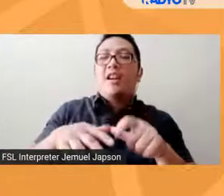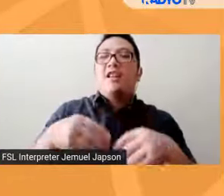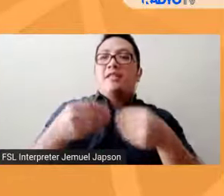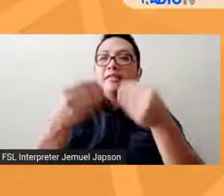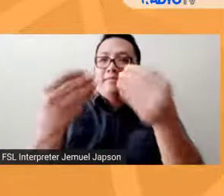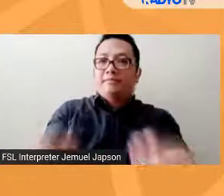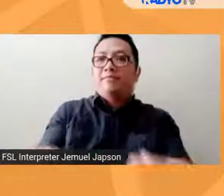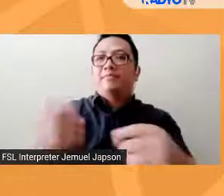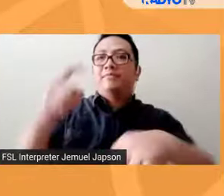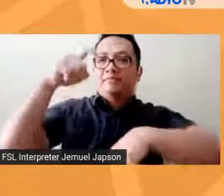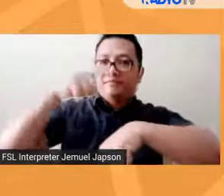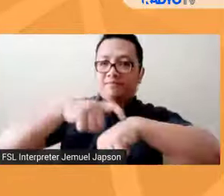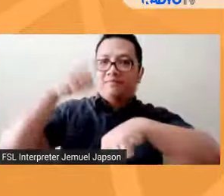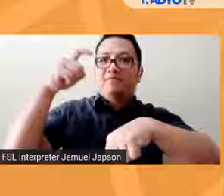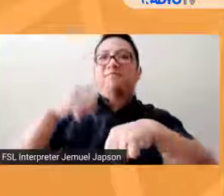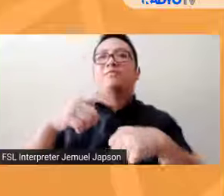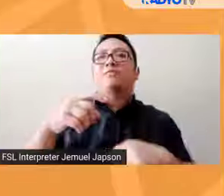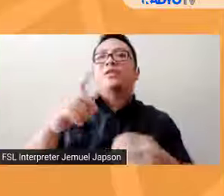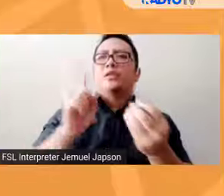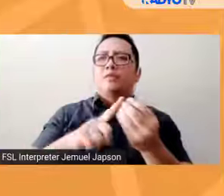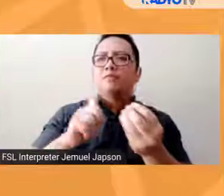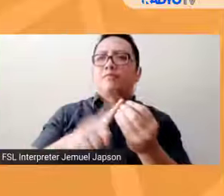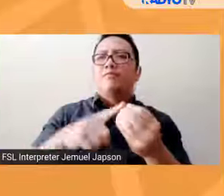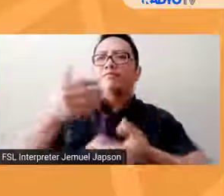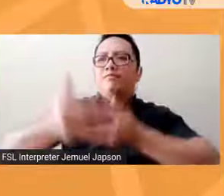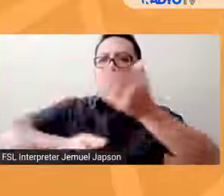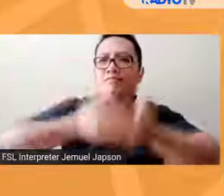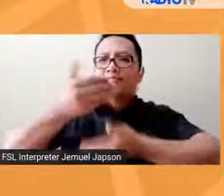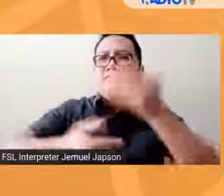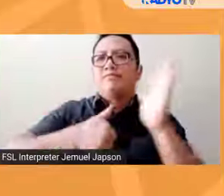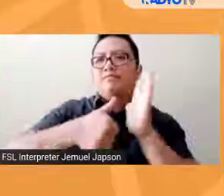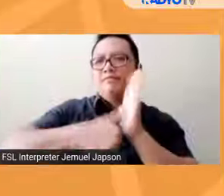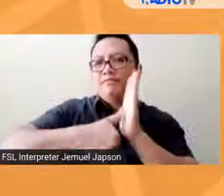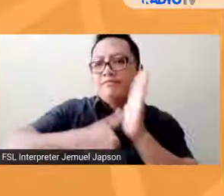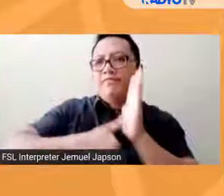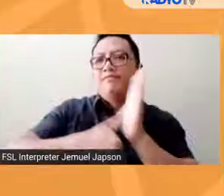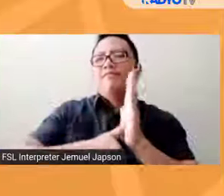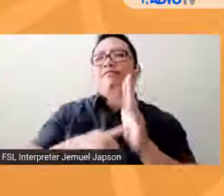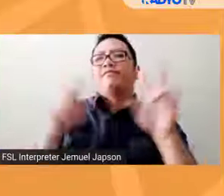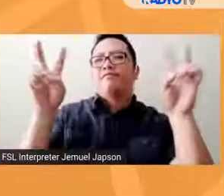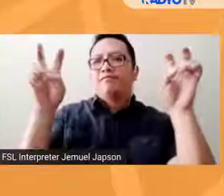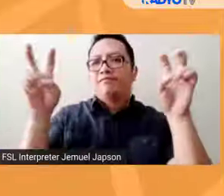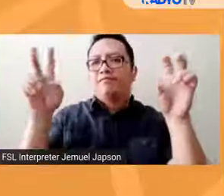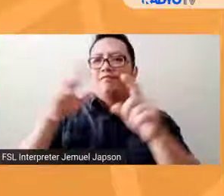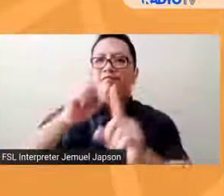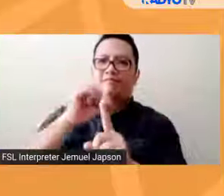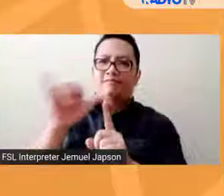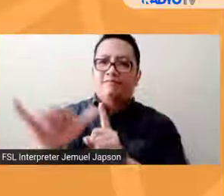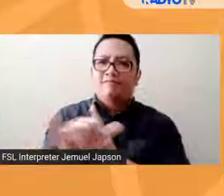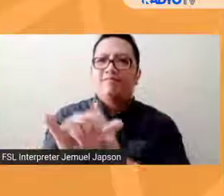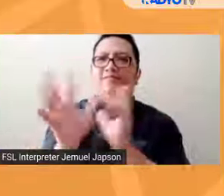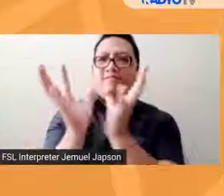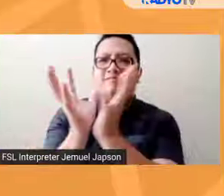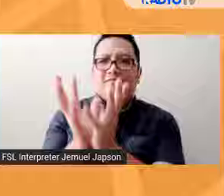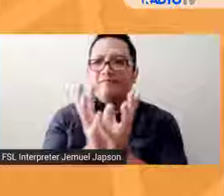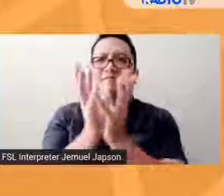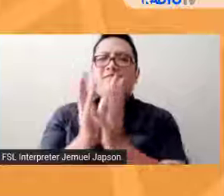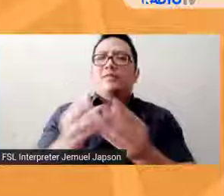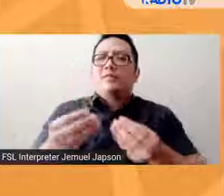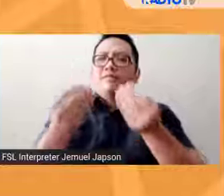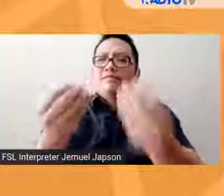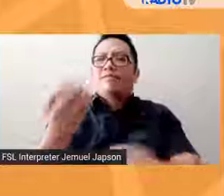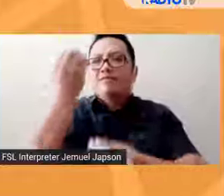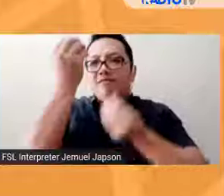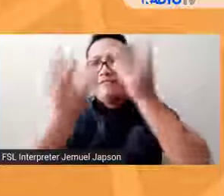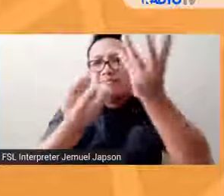napapanahong updates patungkol sa proseso ng eleksyon, issue ng lipunan at informasyon na makapagbibigay ng